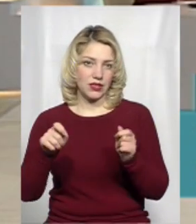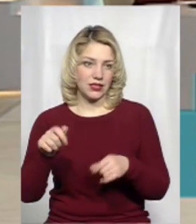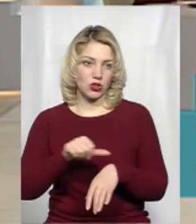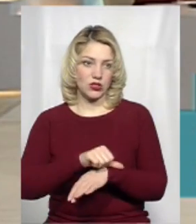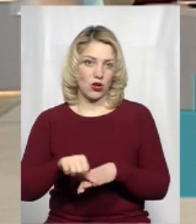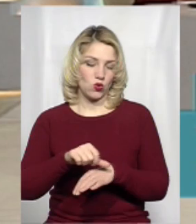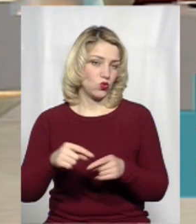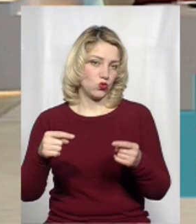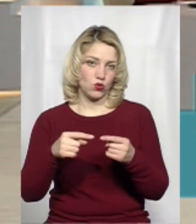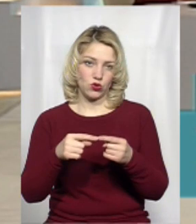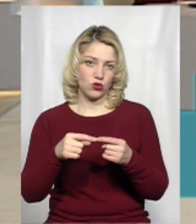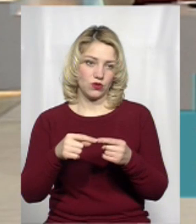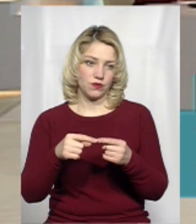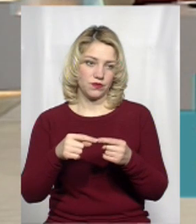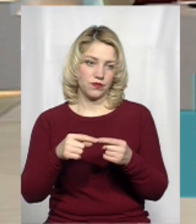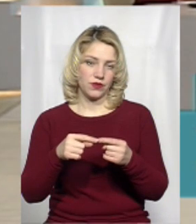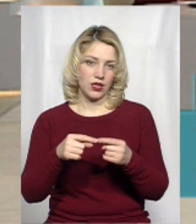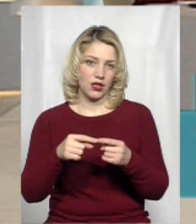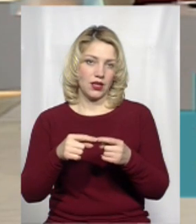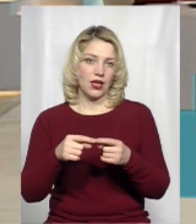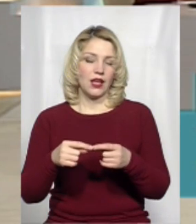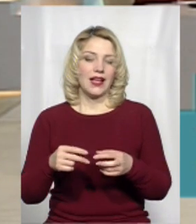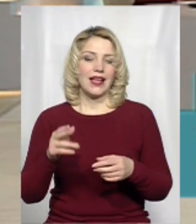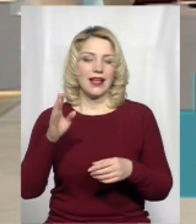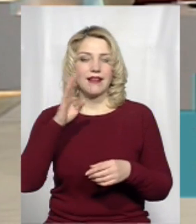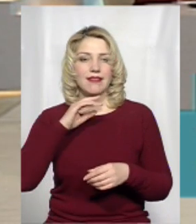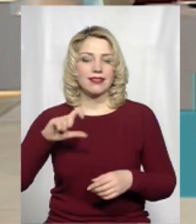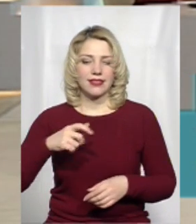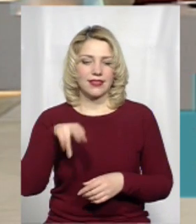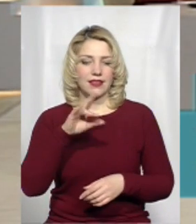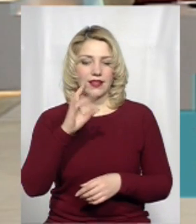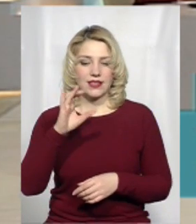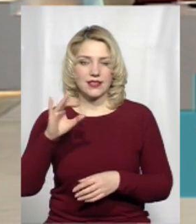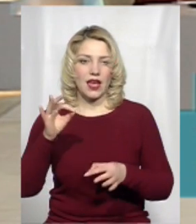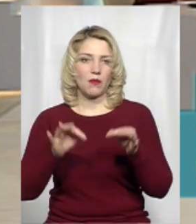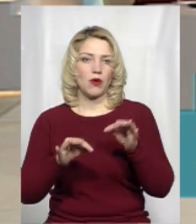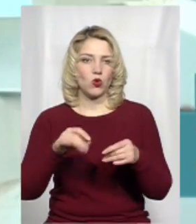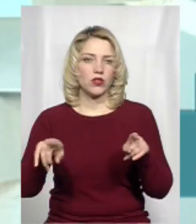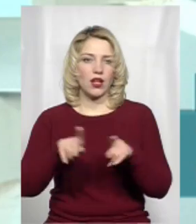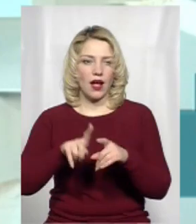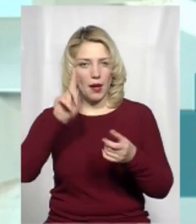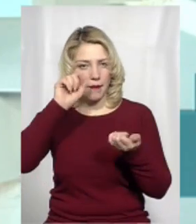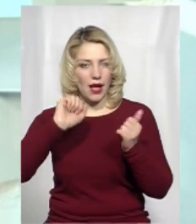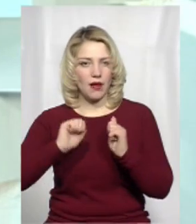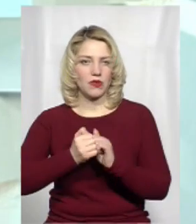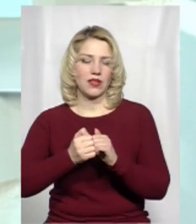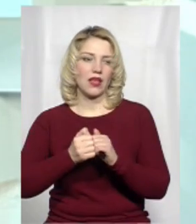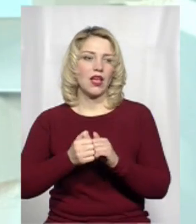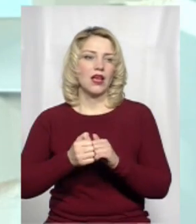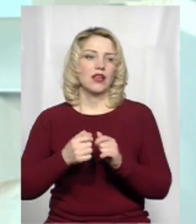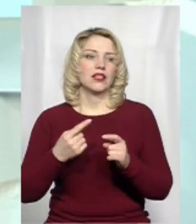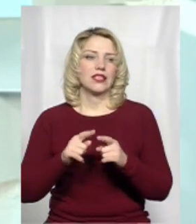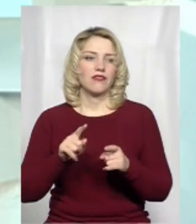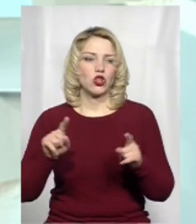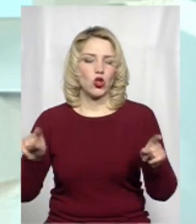за кордону це точно, Міністер природа і ще й така пам'ятка археології з відновленими, відтвореними